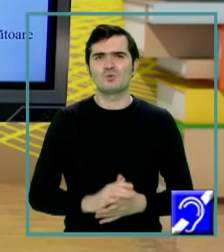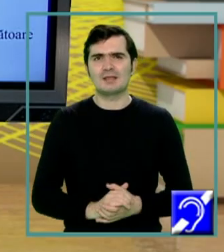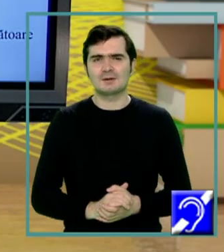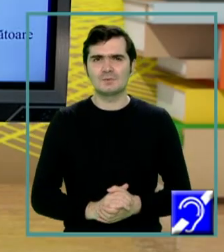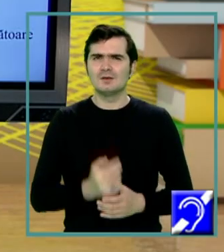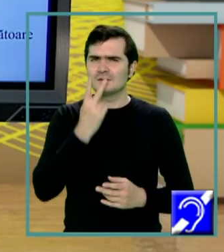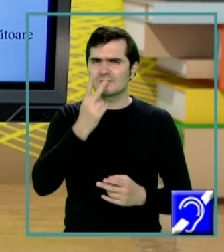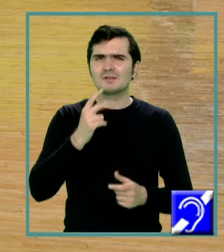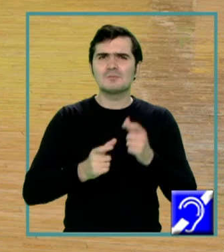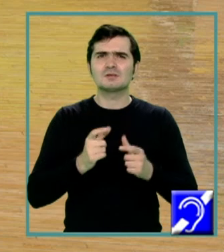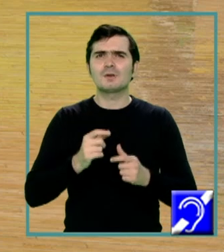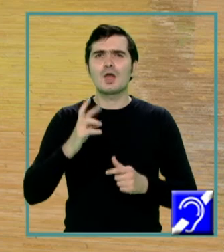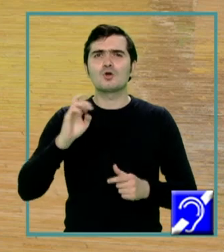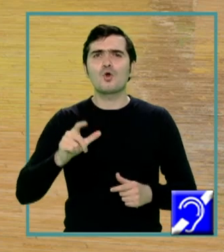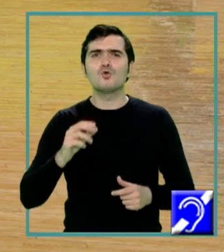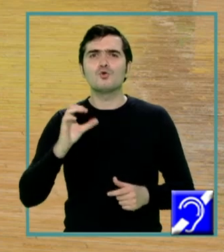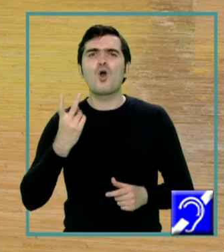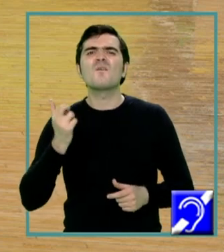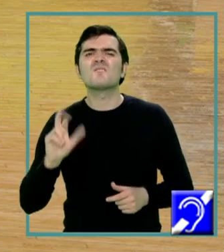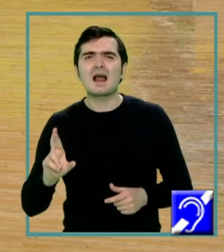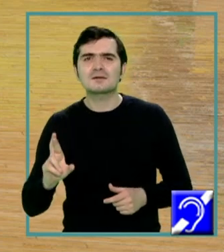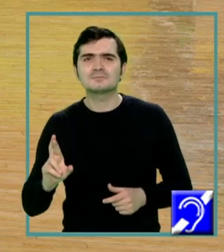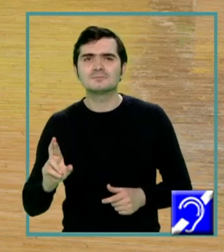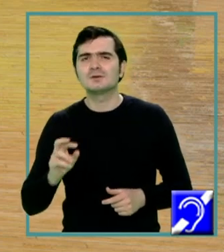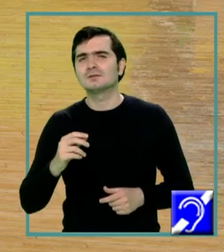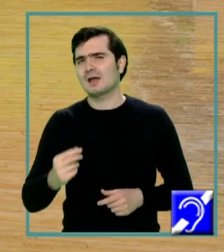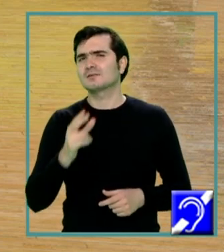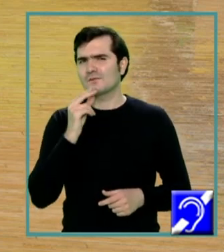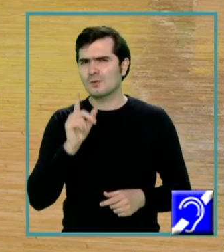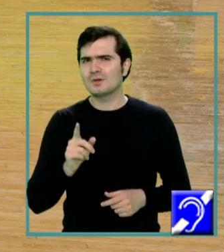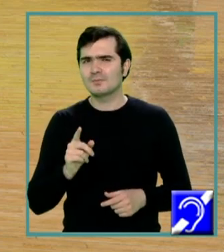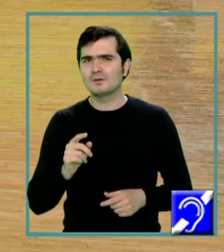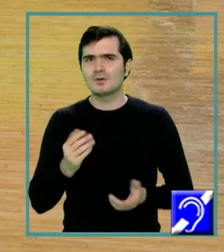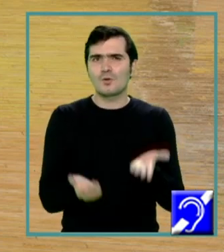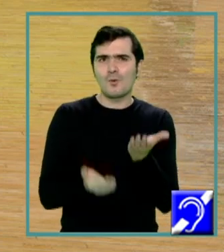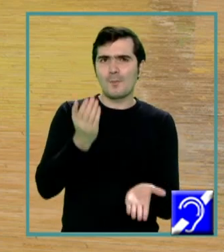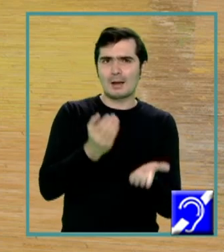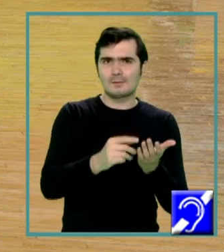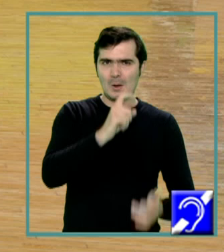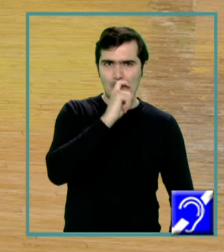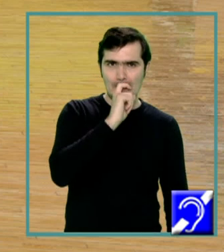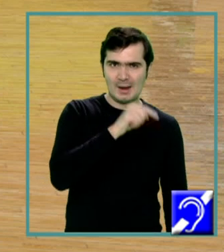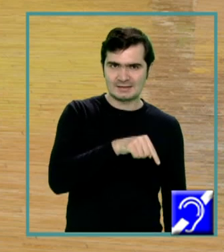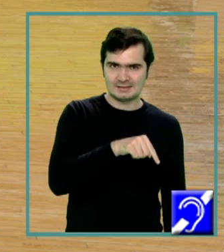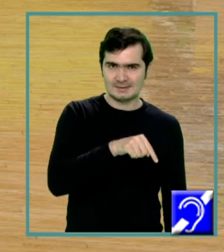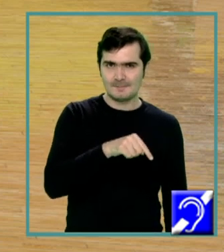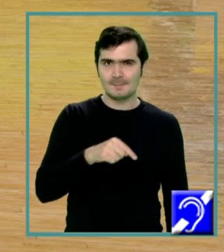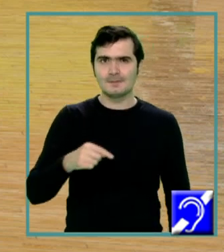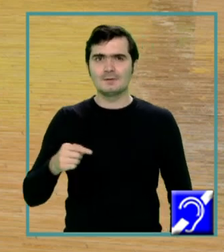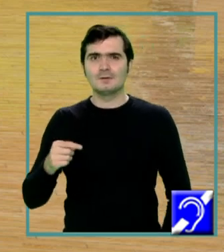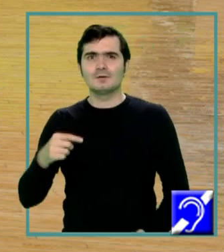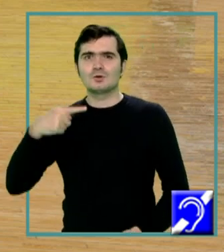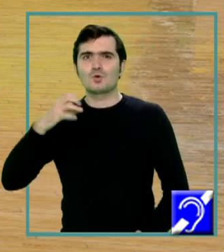rolurile ovarelor. Se impune însă o mică precizare spre deosebire de gonada masculină. Gonada